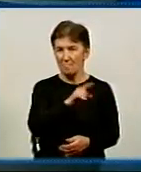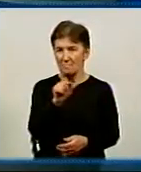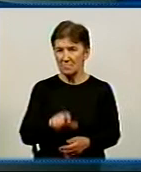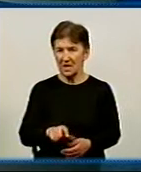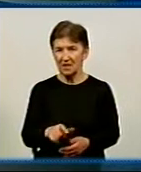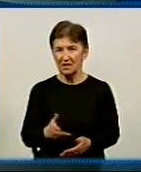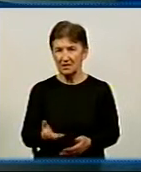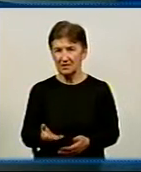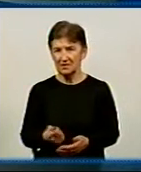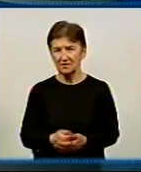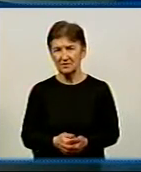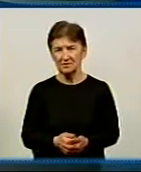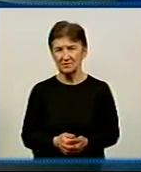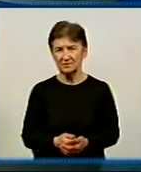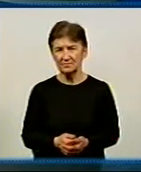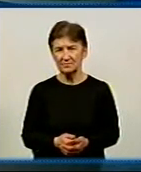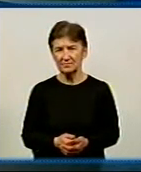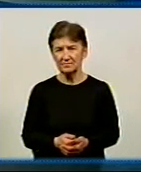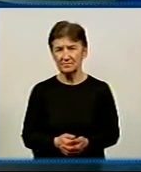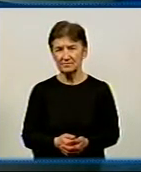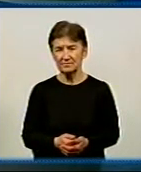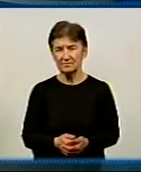можуть бути, ми це зрозуміли на вашому прикладі.